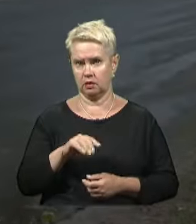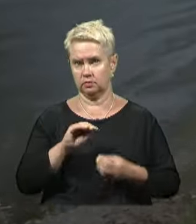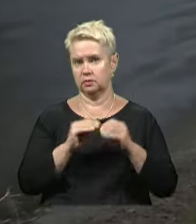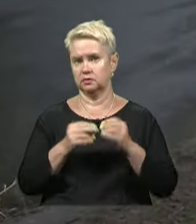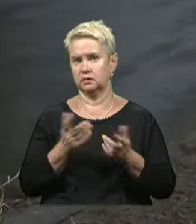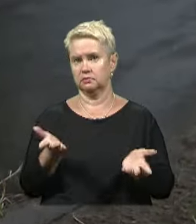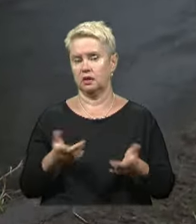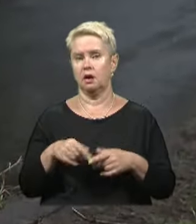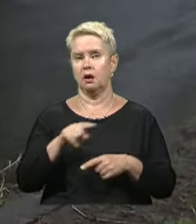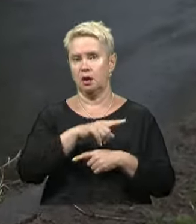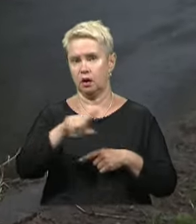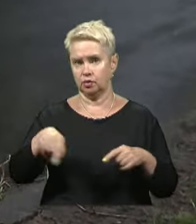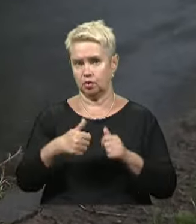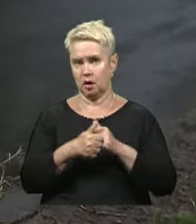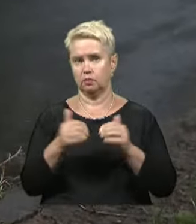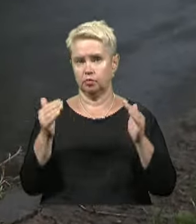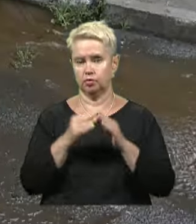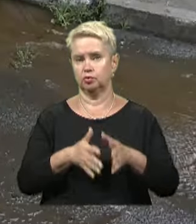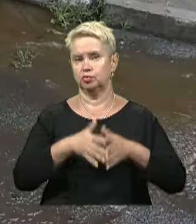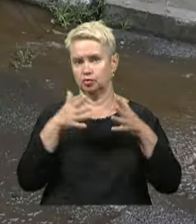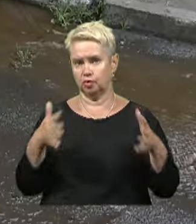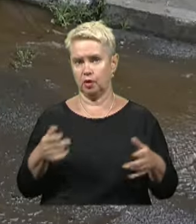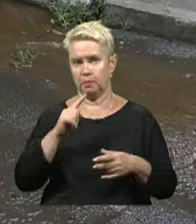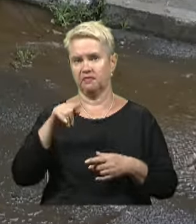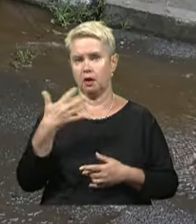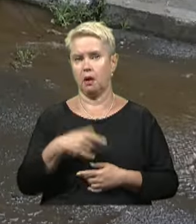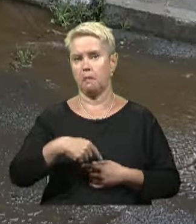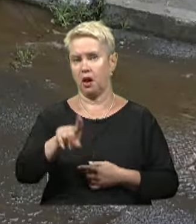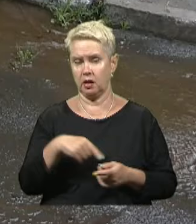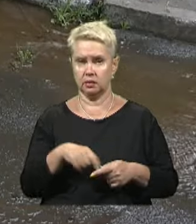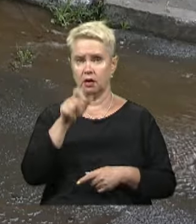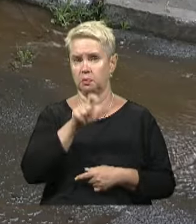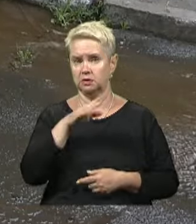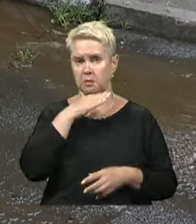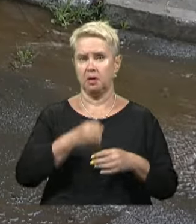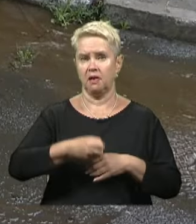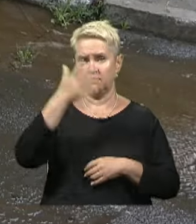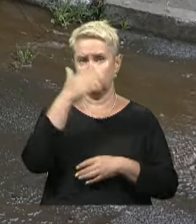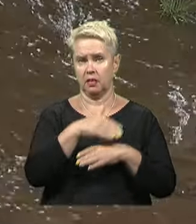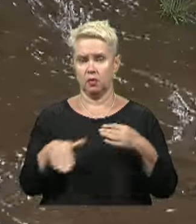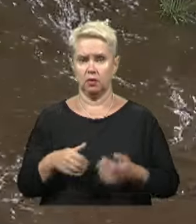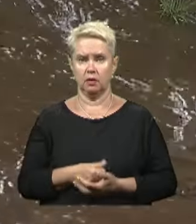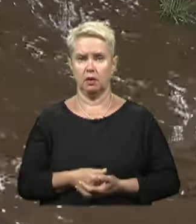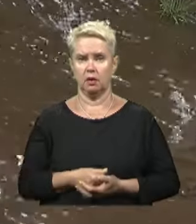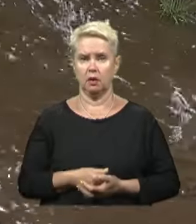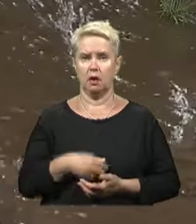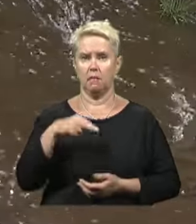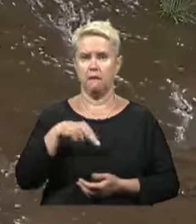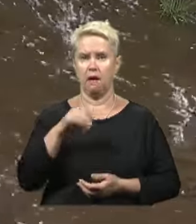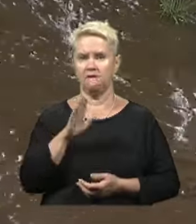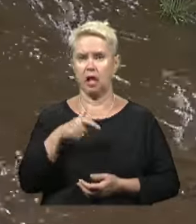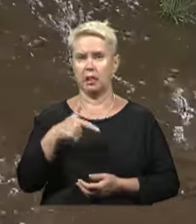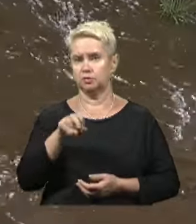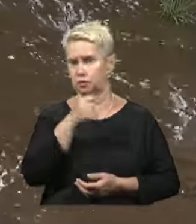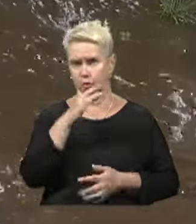картина. Річка понад будинком, завширшки півтора метри. Мешканці багатоповерхівки на вулиці Павла Глазового вже не